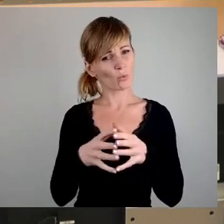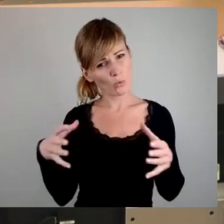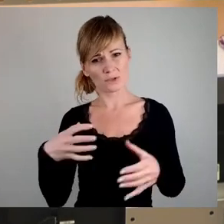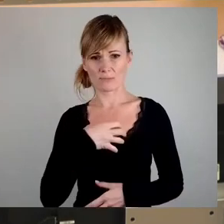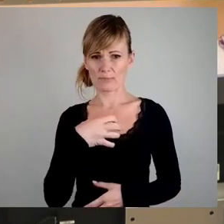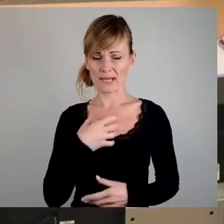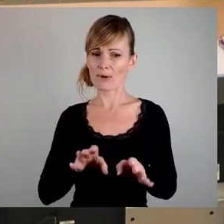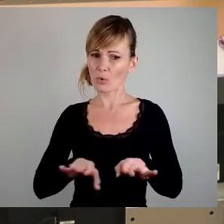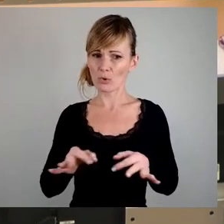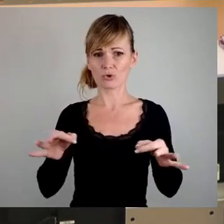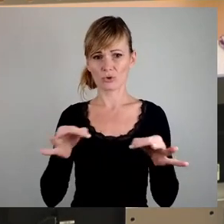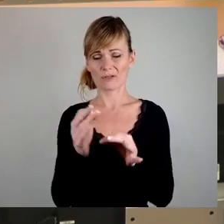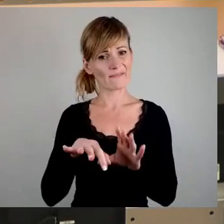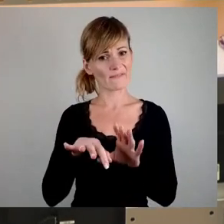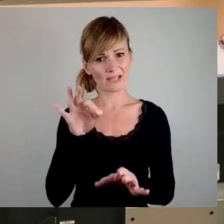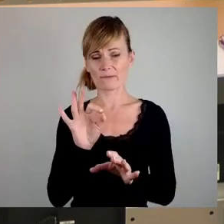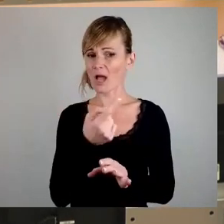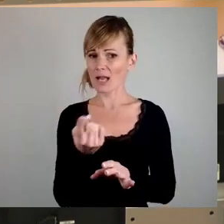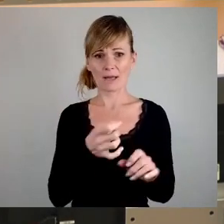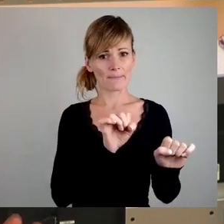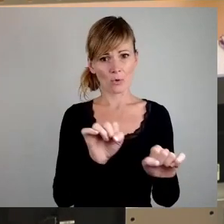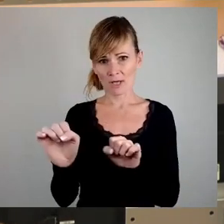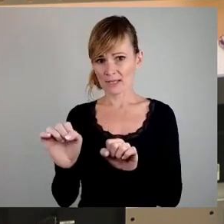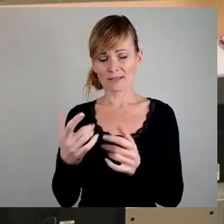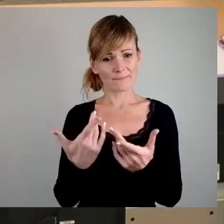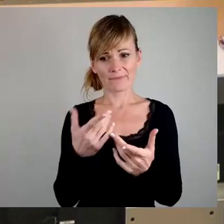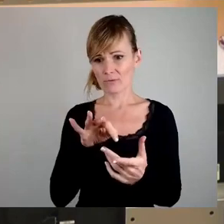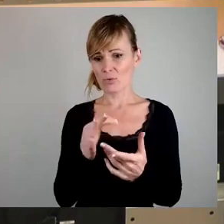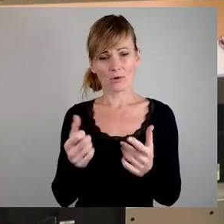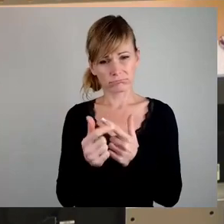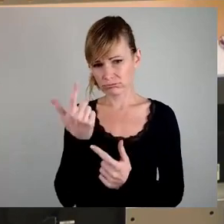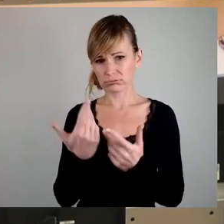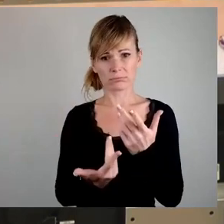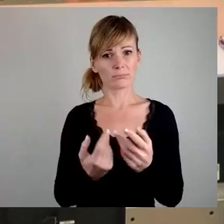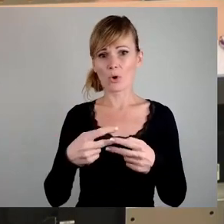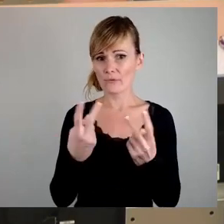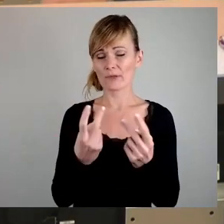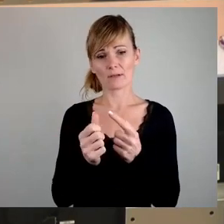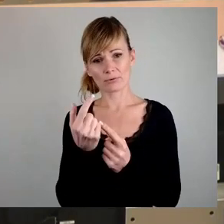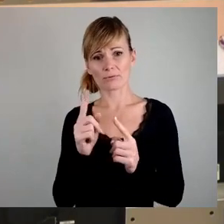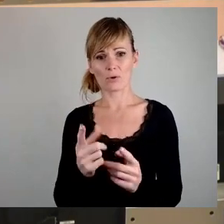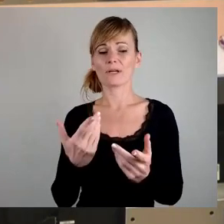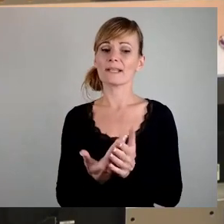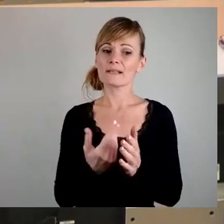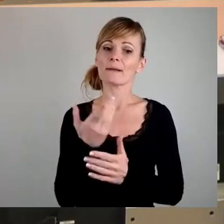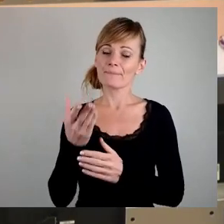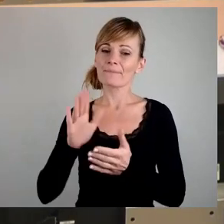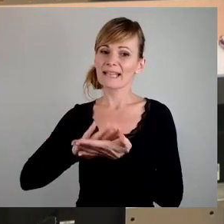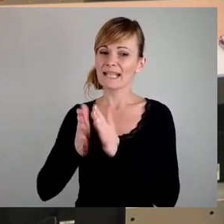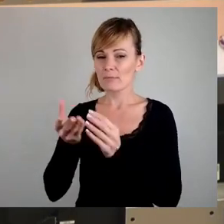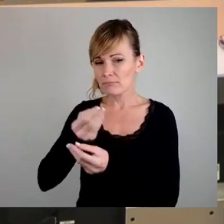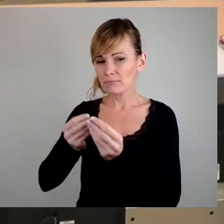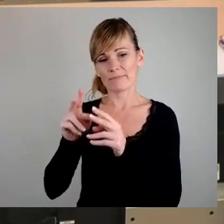möglichen Punkte der öffentlichen Daseinsvorsage. Insofern ist das ein ganz wichtiger Teil dieses Deals. Es ist fast, möchte ich sagen,